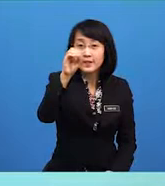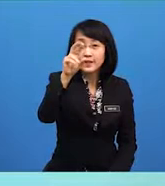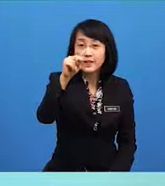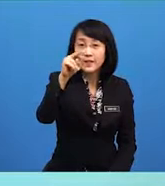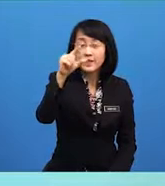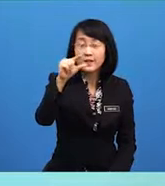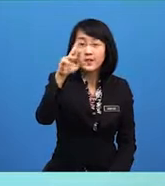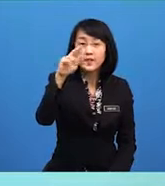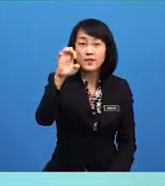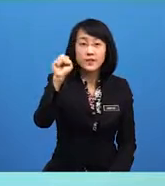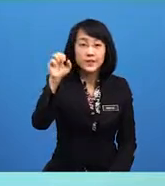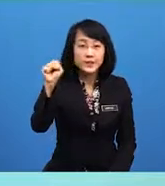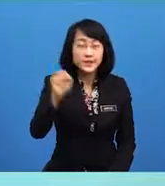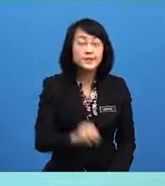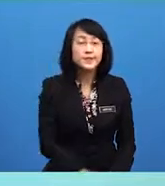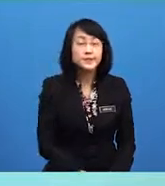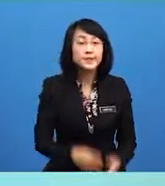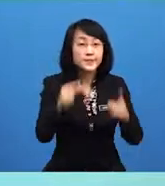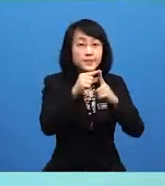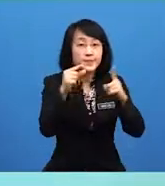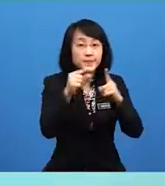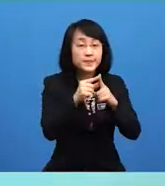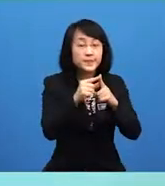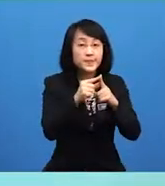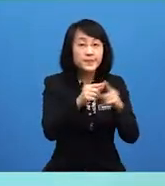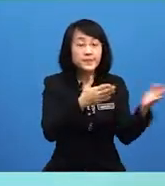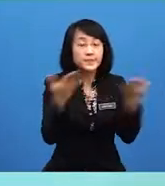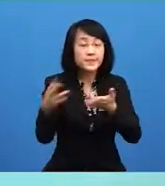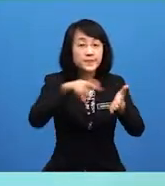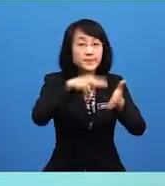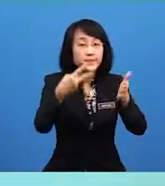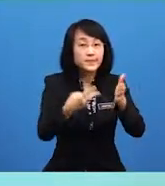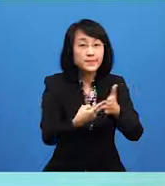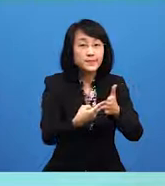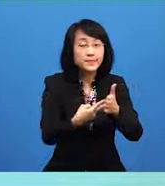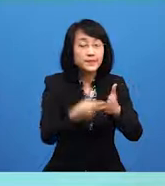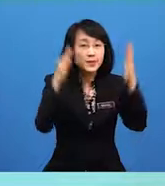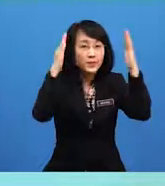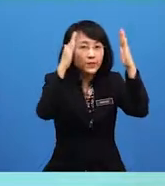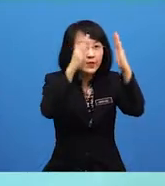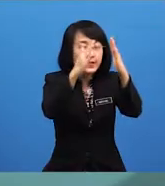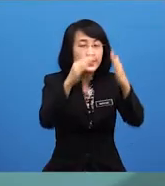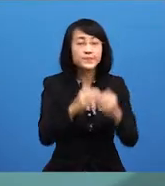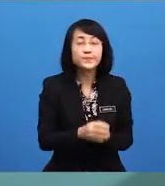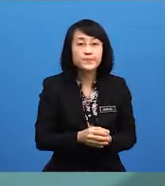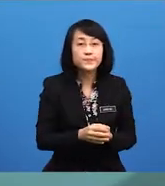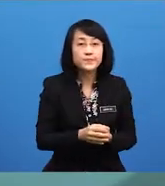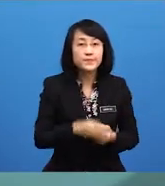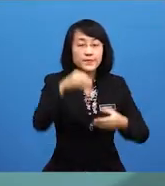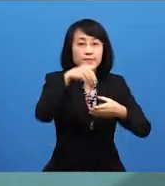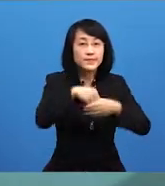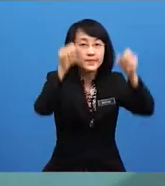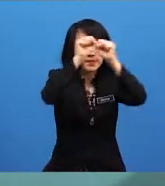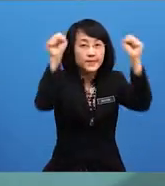Walaupun istilah-istilah itu juga membawa pengertian yang lebih khusus. Dalam sistem